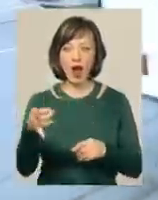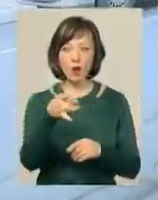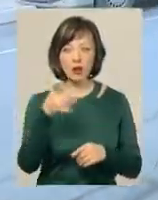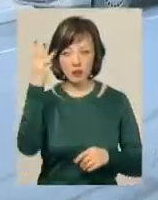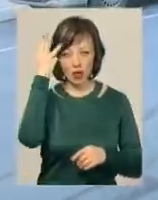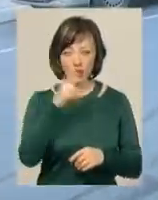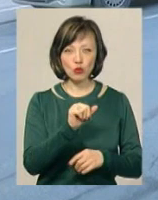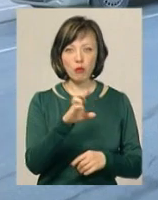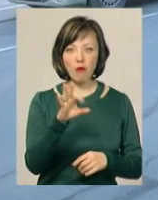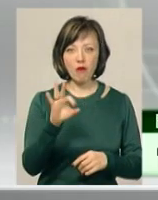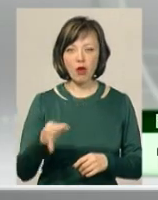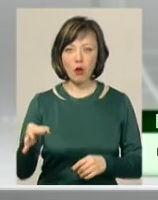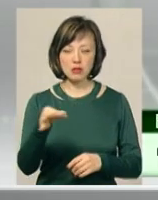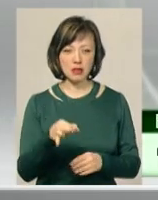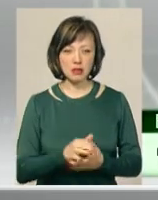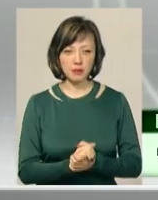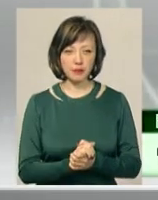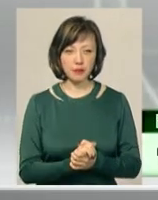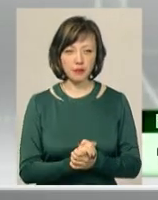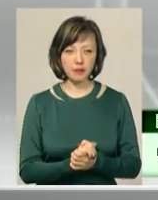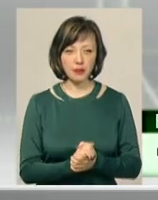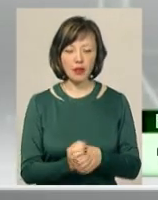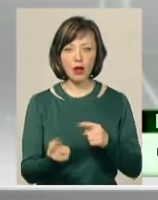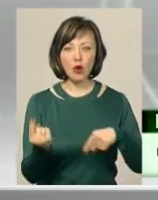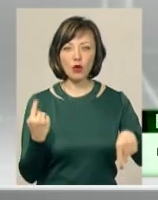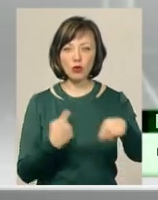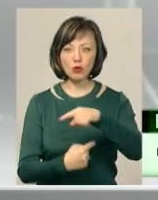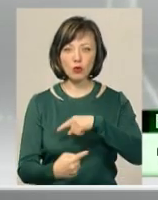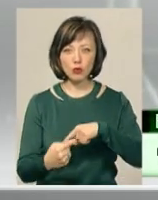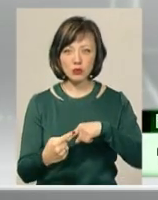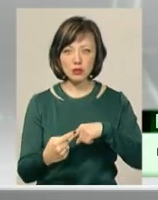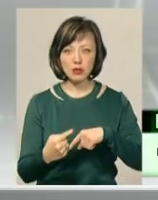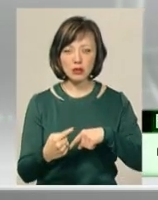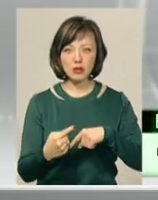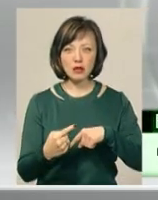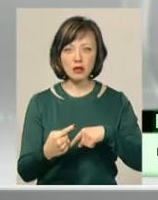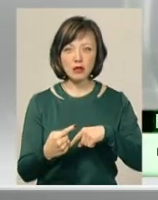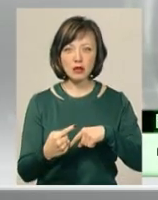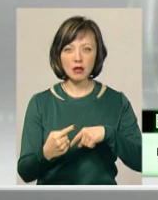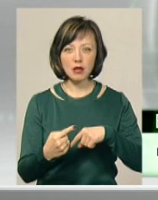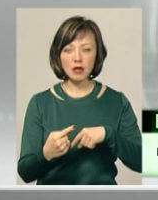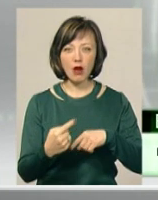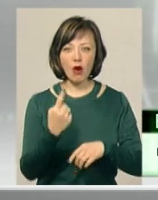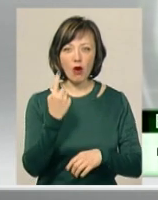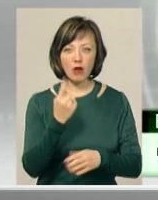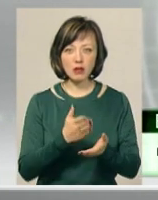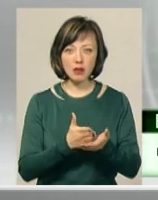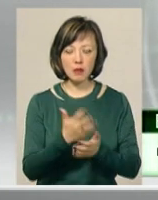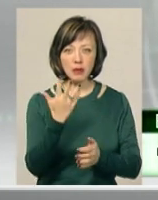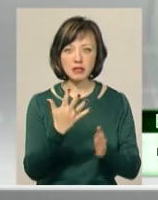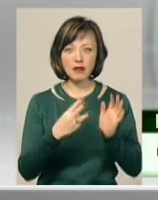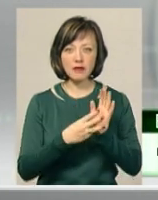Хмельницького, Дубове та Озерну. Круг 30 кілометрів. Тривали з рейсу одного з однієї сторони в іншу 58